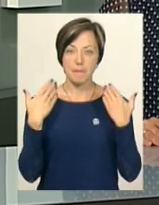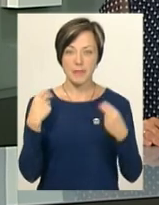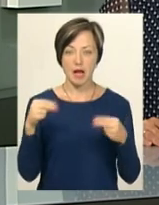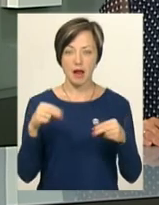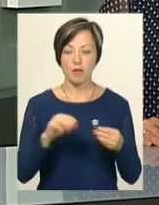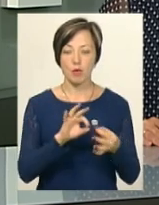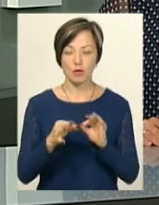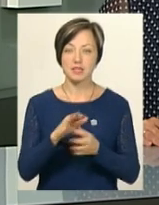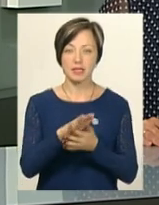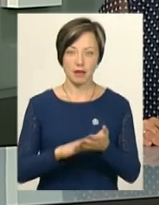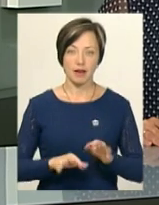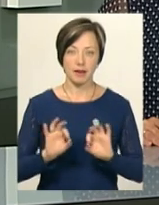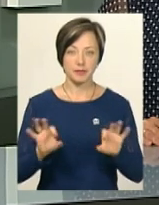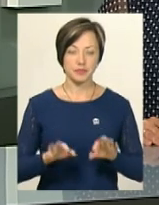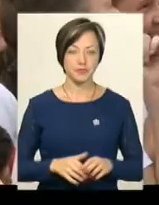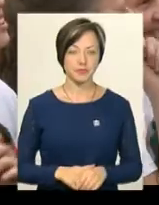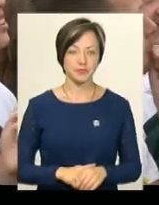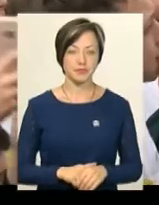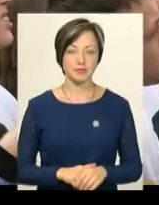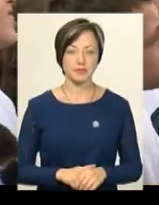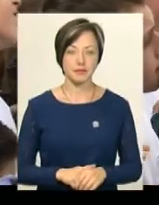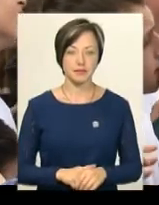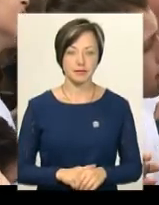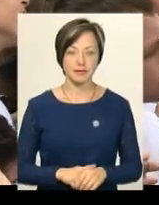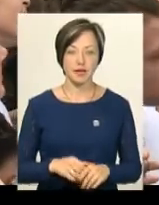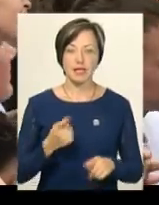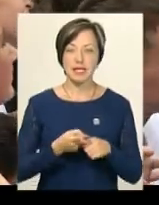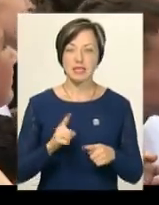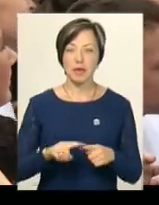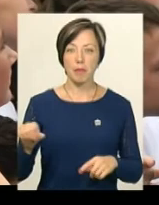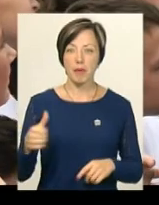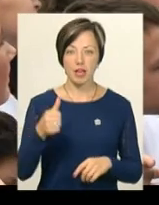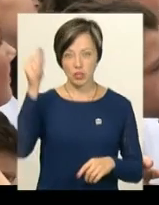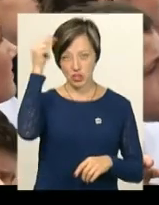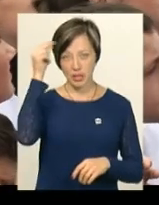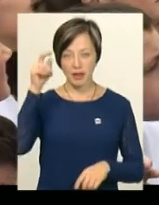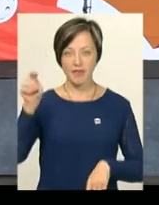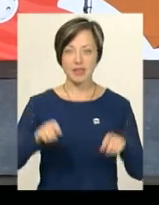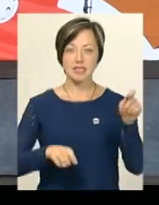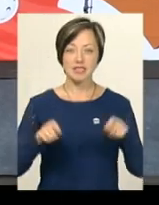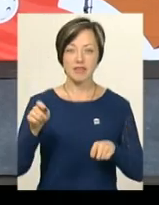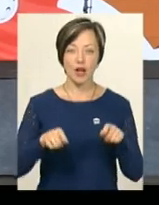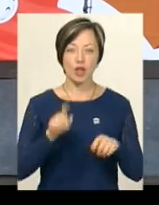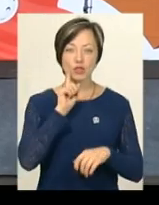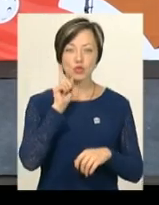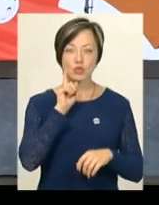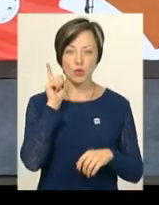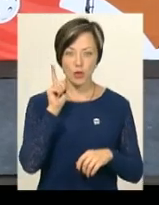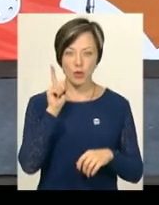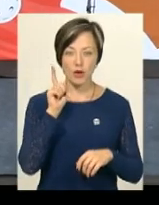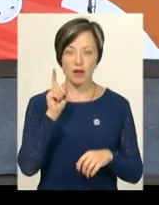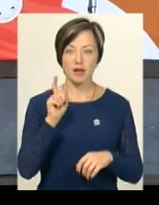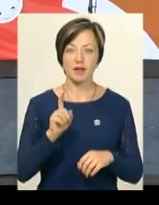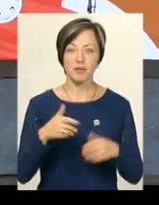Подробиці розповість Сітлана Поробок. Це перший шкільний фестиваль «Джуніор». Можете себе